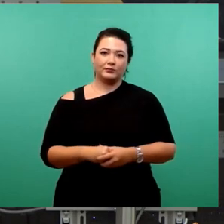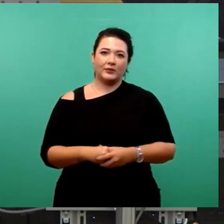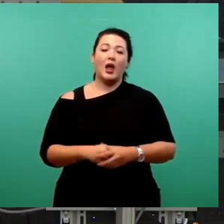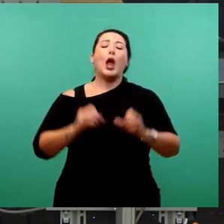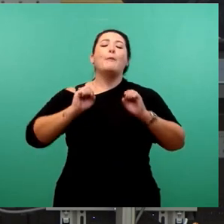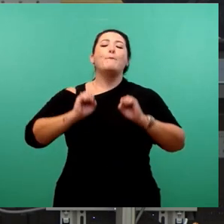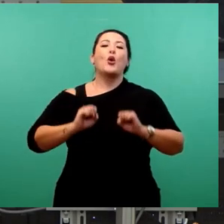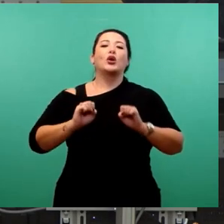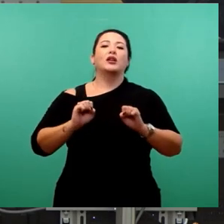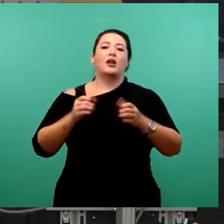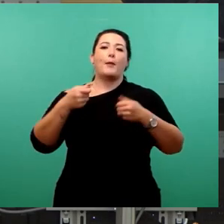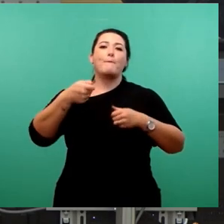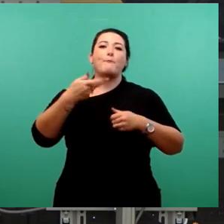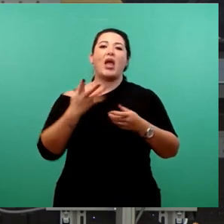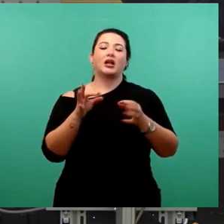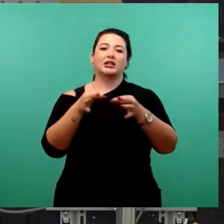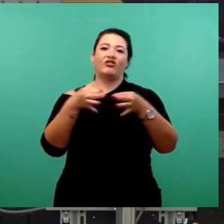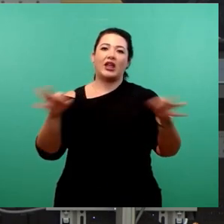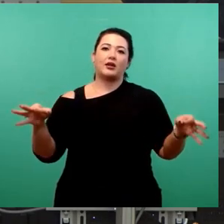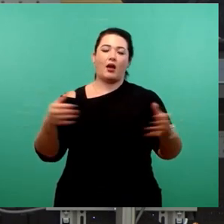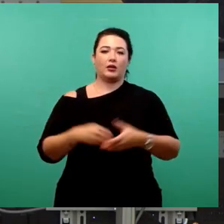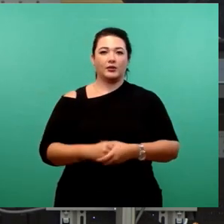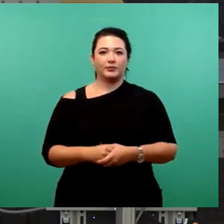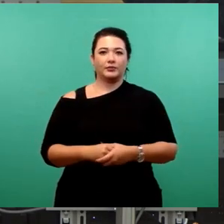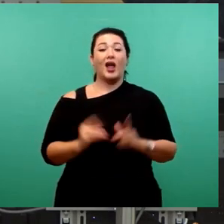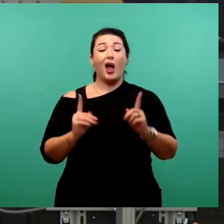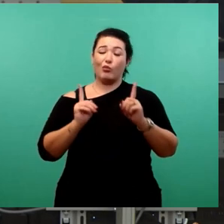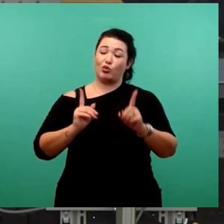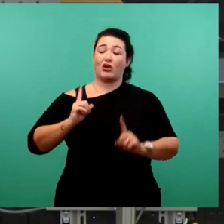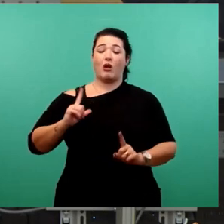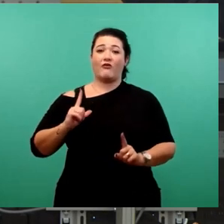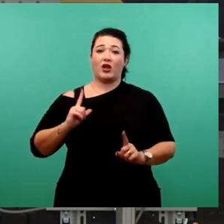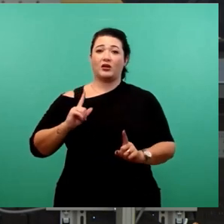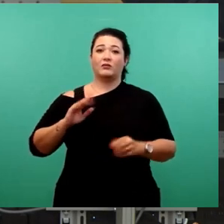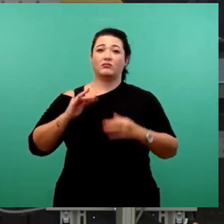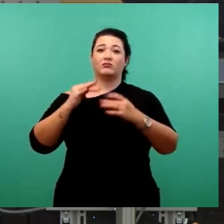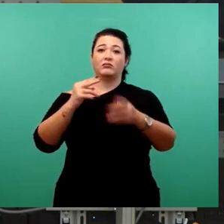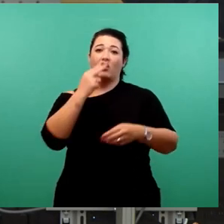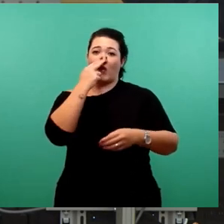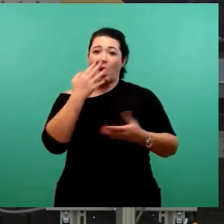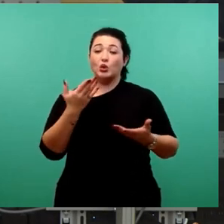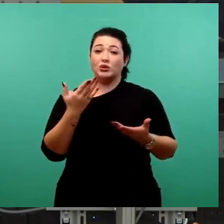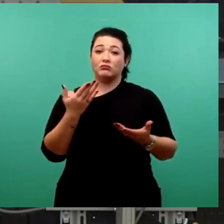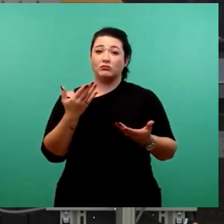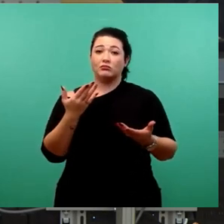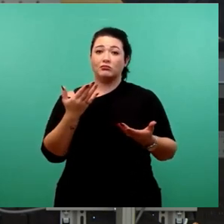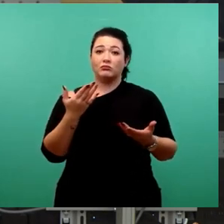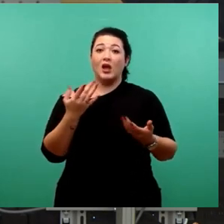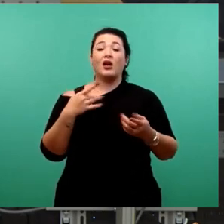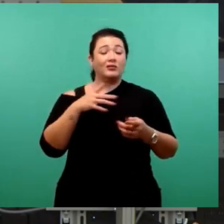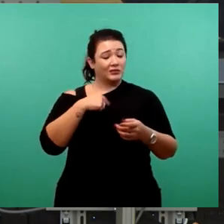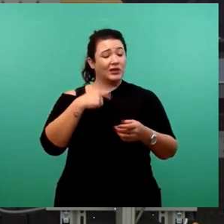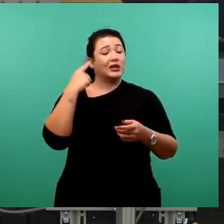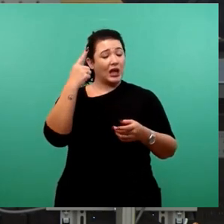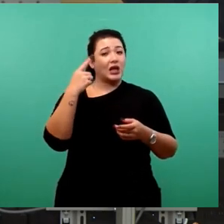Mögliche Mehrheitsfähigkeit. Warten wir es doch mal ab, wie das dann ausgeht. Also ich sehe den Rücktritt ganz vieler Fraktionsvorsitzenden